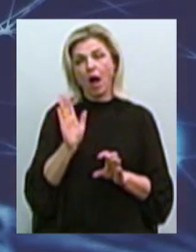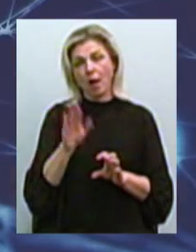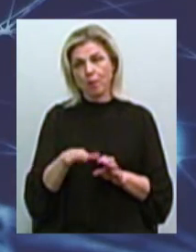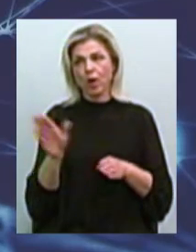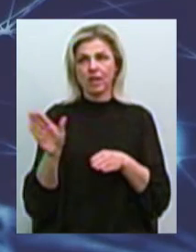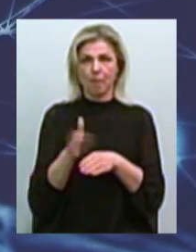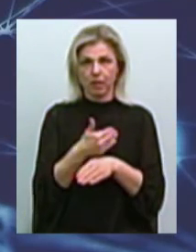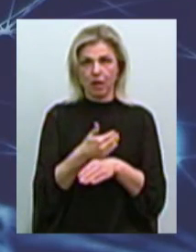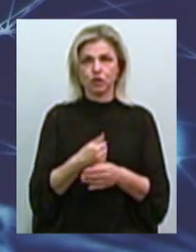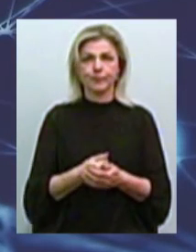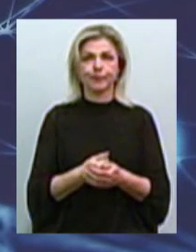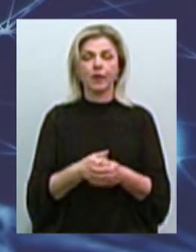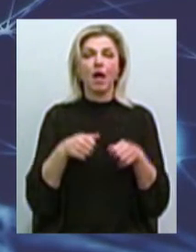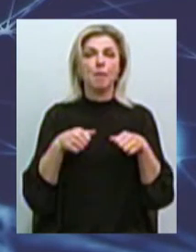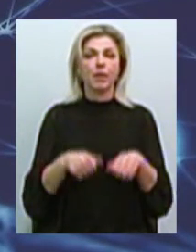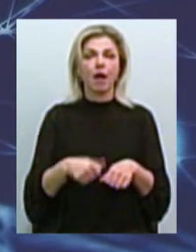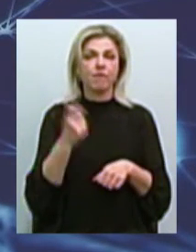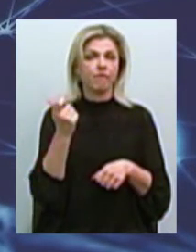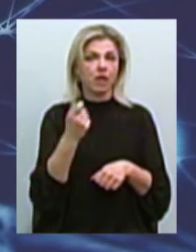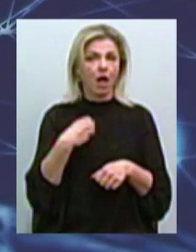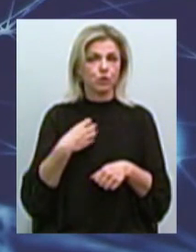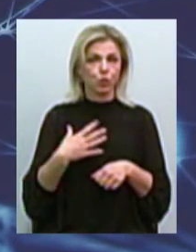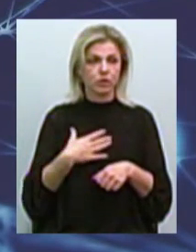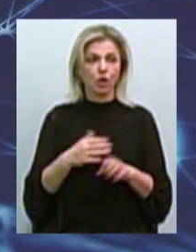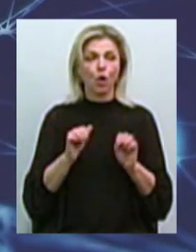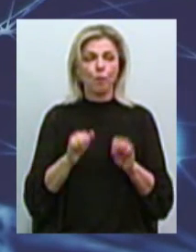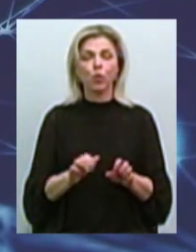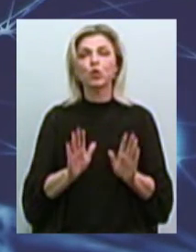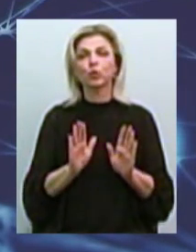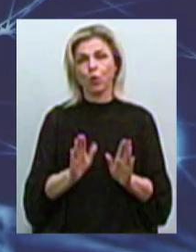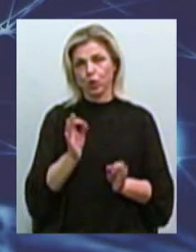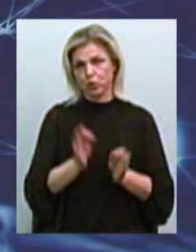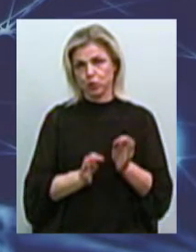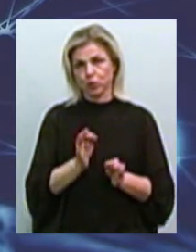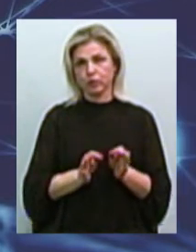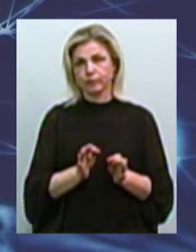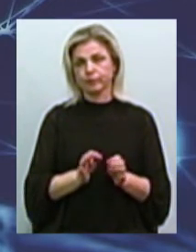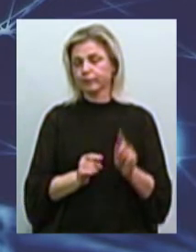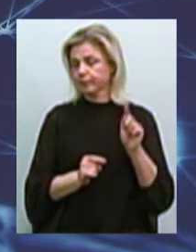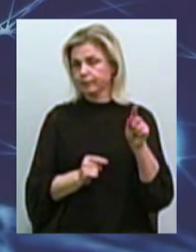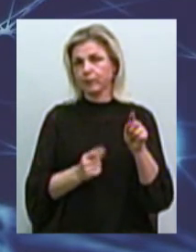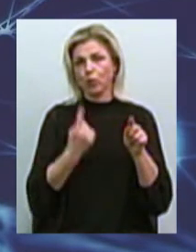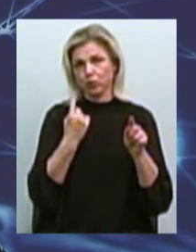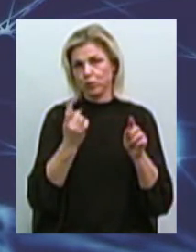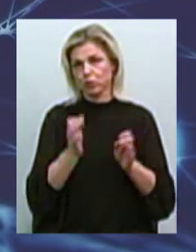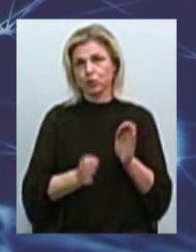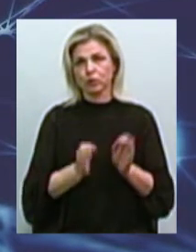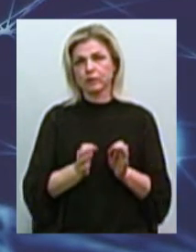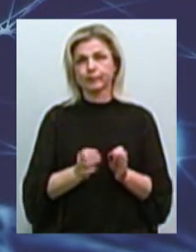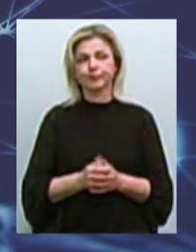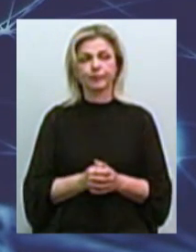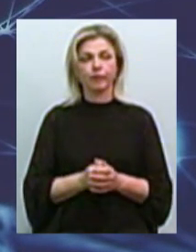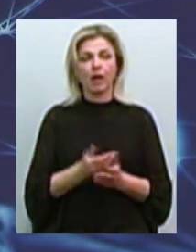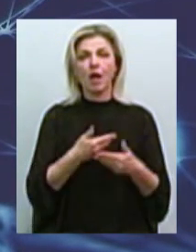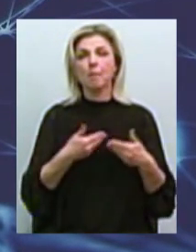А право власності може лише... Только суд. В компетенции суду. Только суд. Мы звернулись до